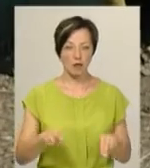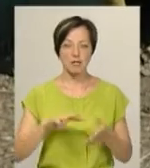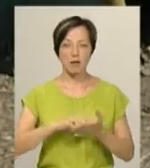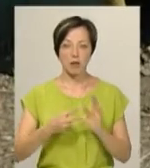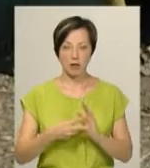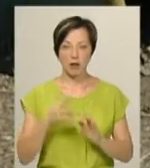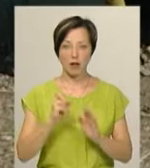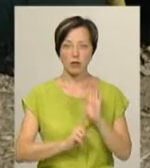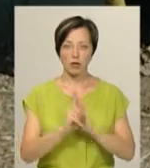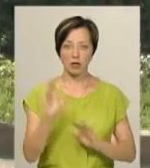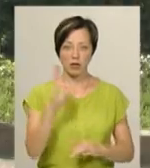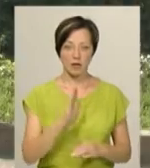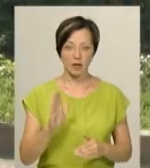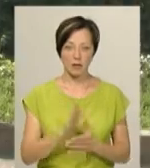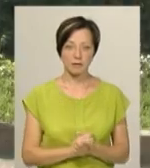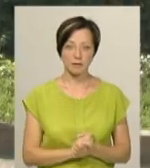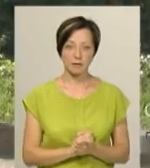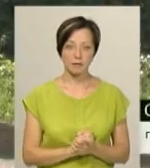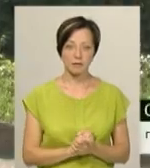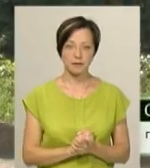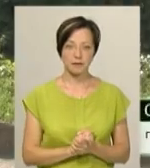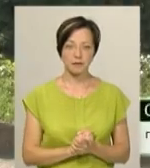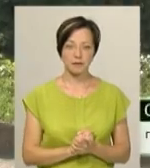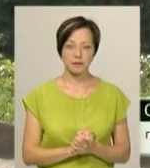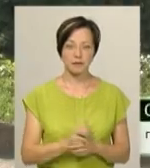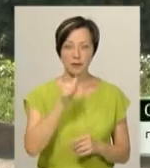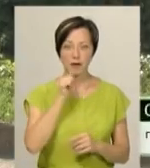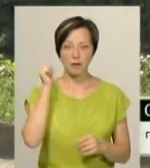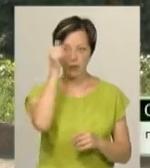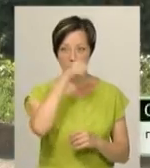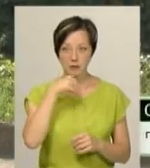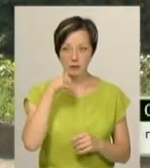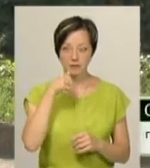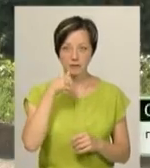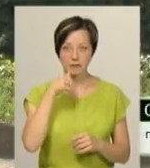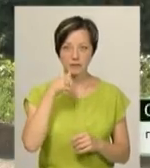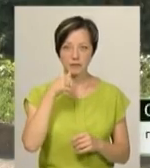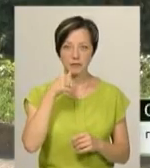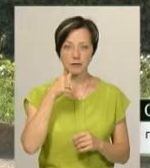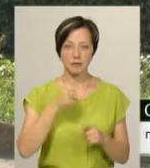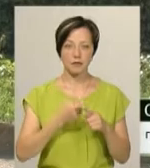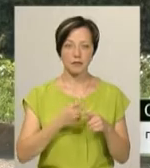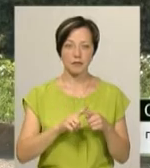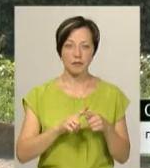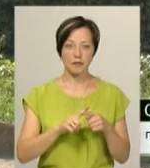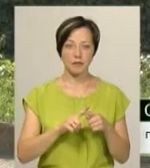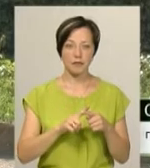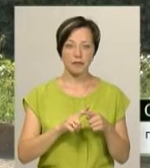заплановане на початок вересня. «В минулому році ми поміняли дерев'яні деталі цих конструкцій дитячого